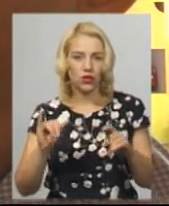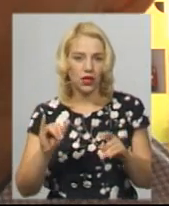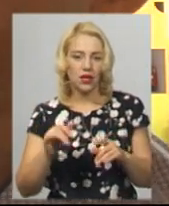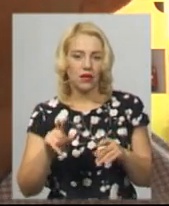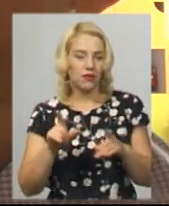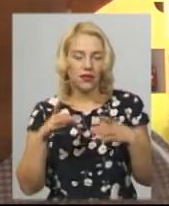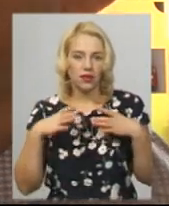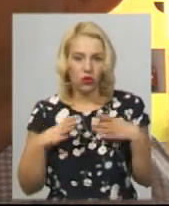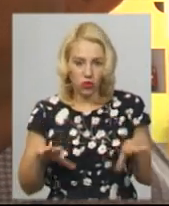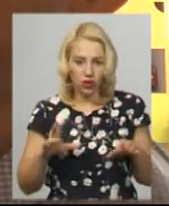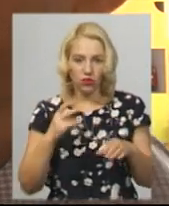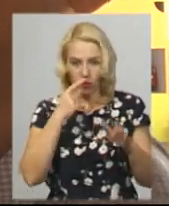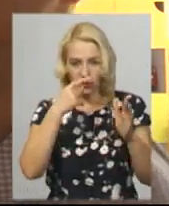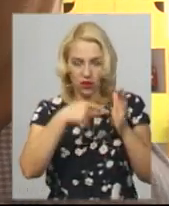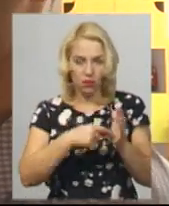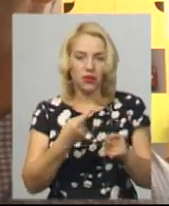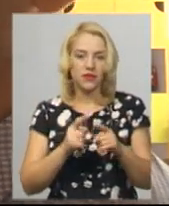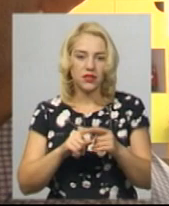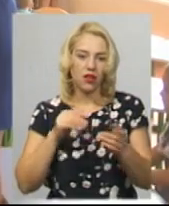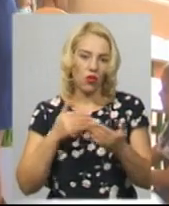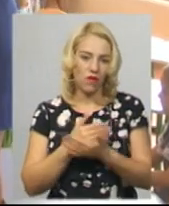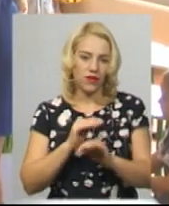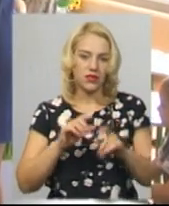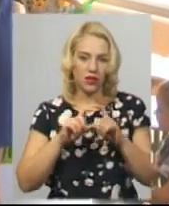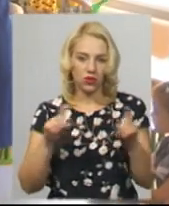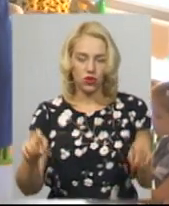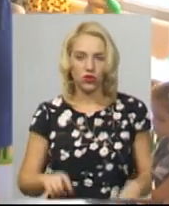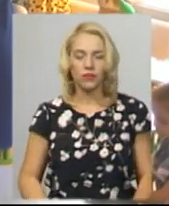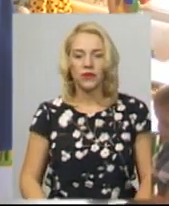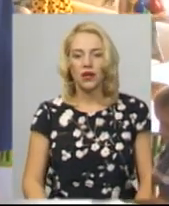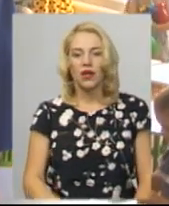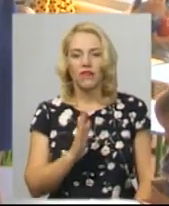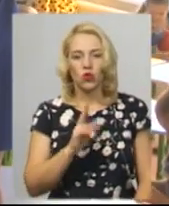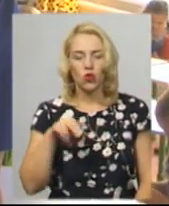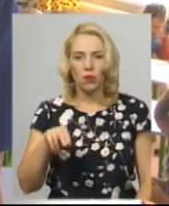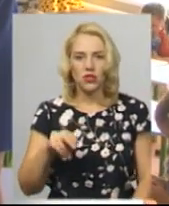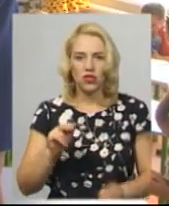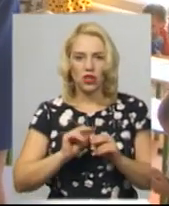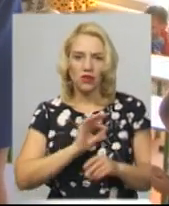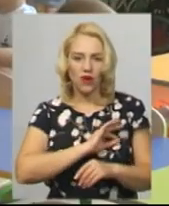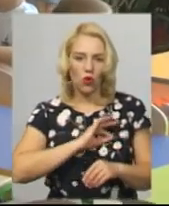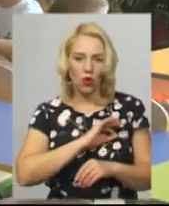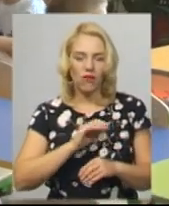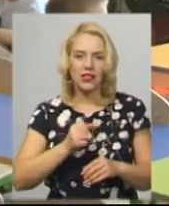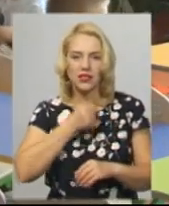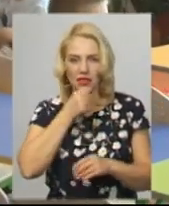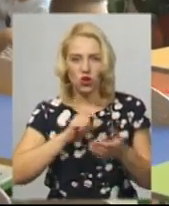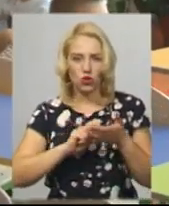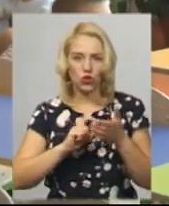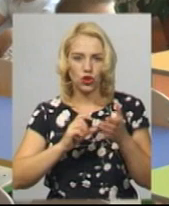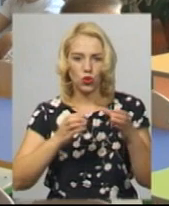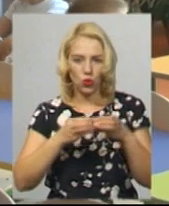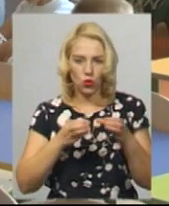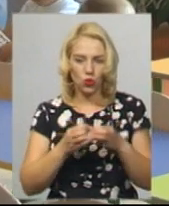навіть не очікували, але ми змогли потрапити сюди. Вікторія Панчишина – вихователька старшої групи номер 11. Тут дошкільну освіту